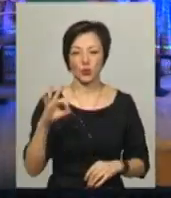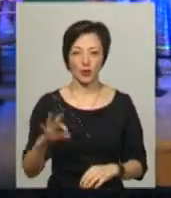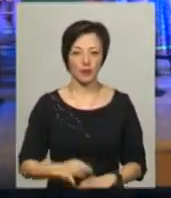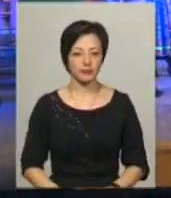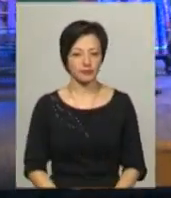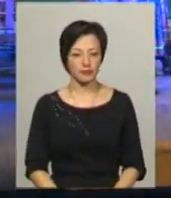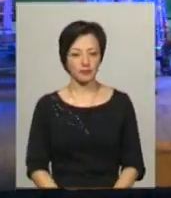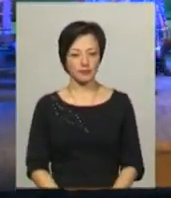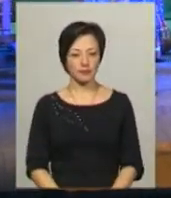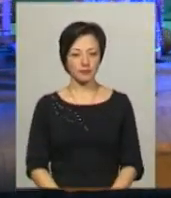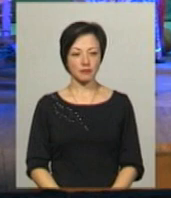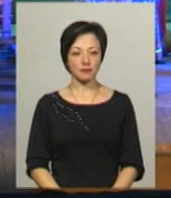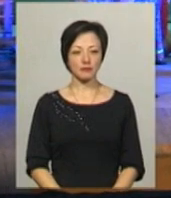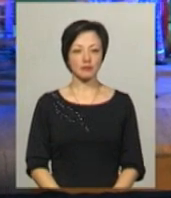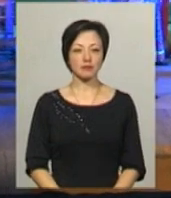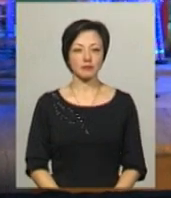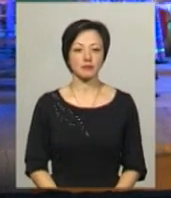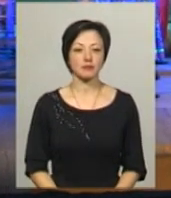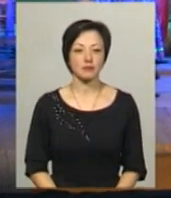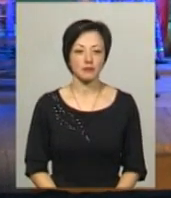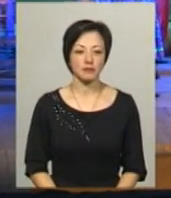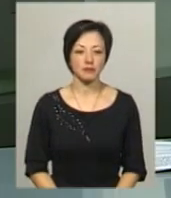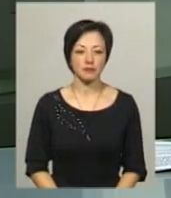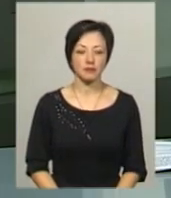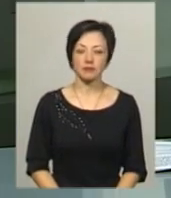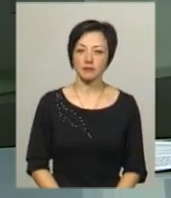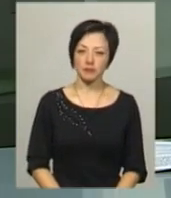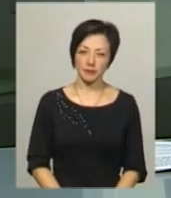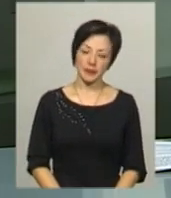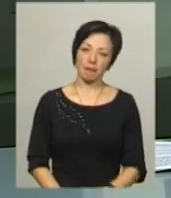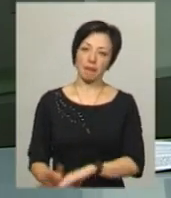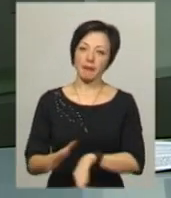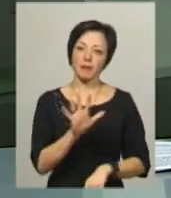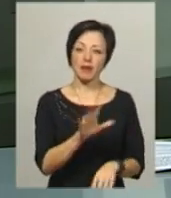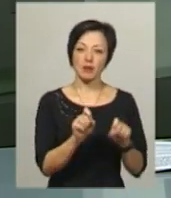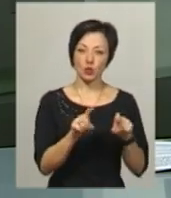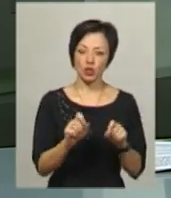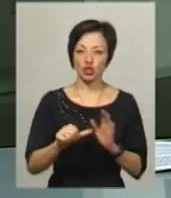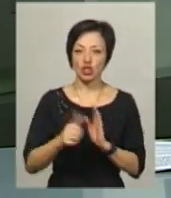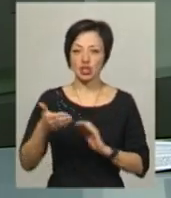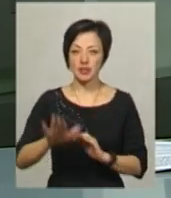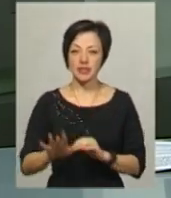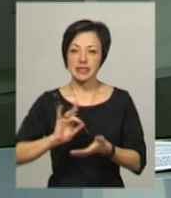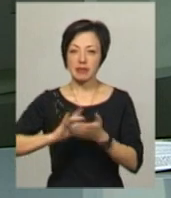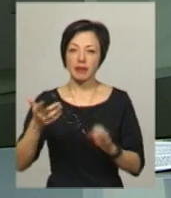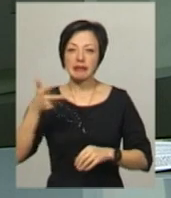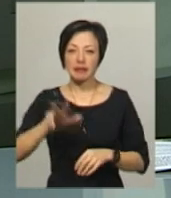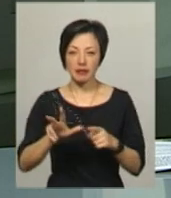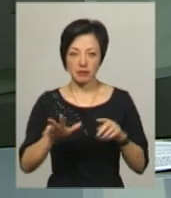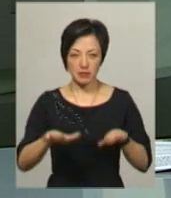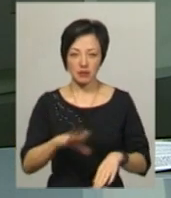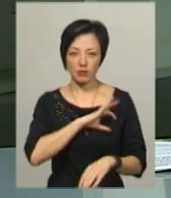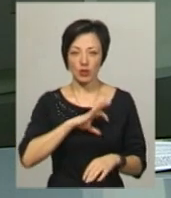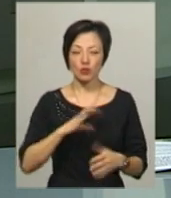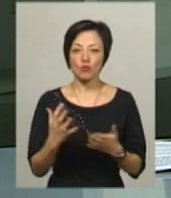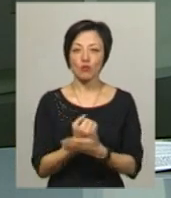Тетяна Ворожцова, Юрій Чорний, новини Подільня, Центр. П'ять золотих, шість срібних та три бронзових нагороди здобули